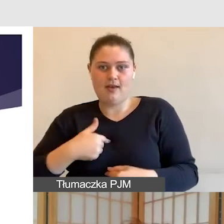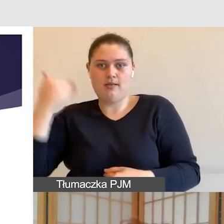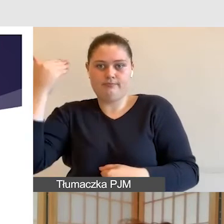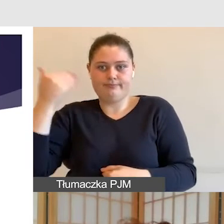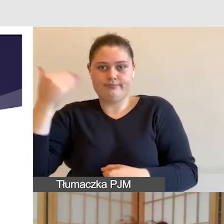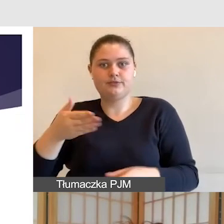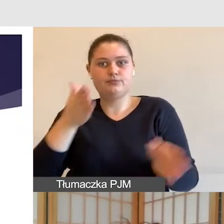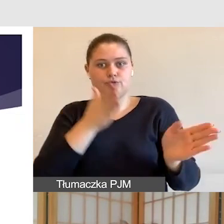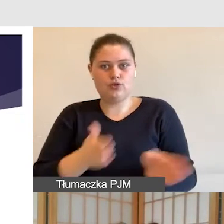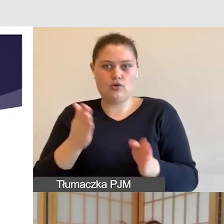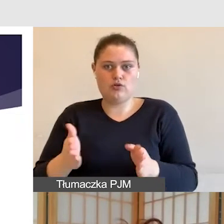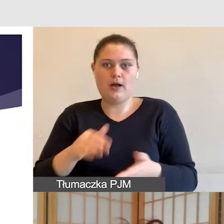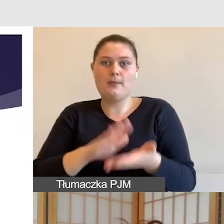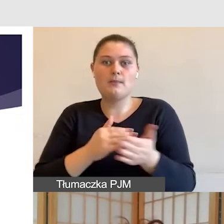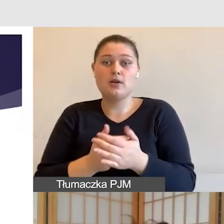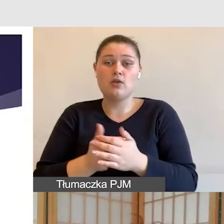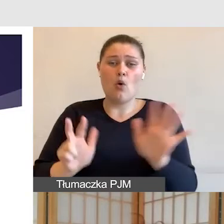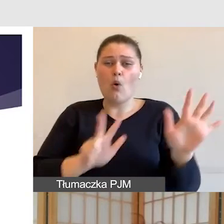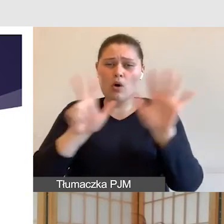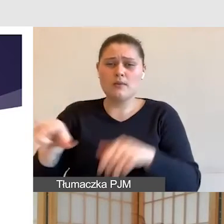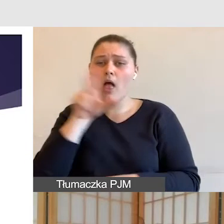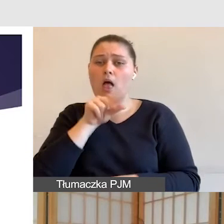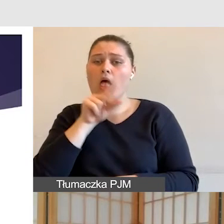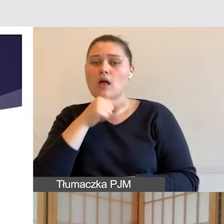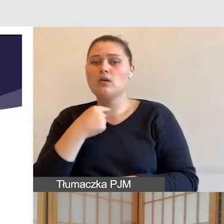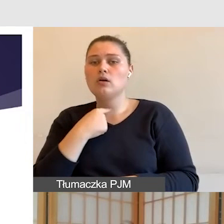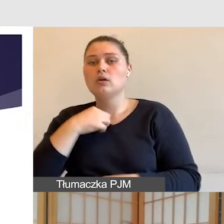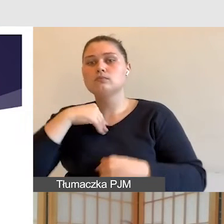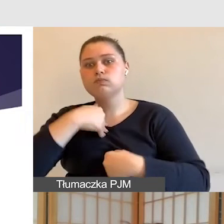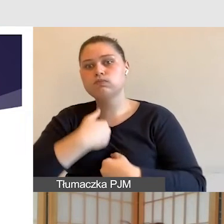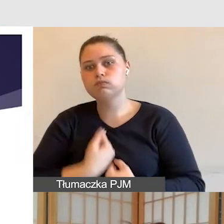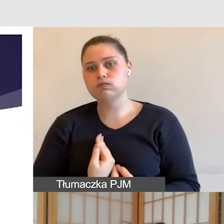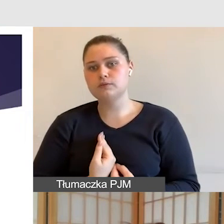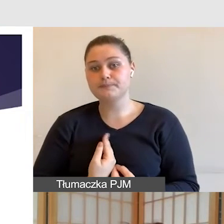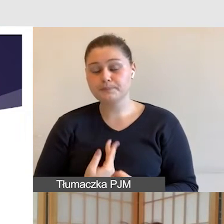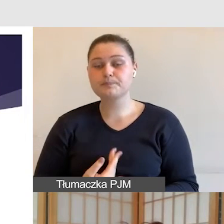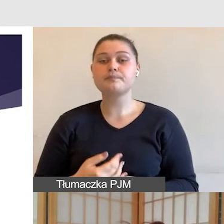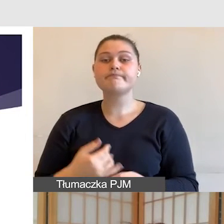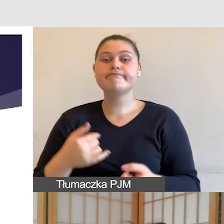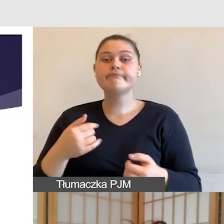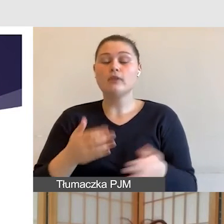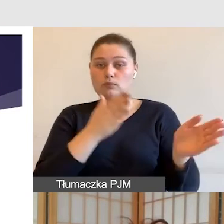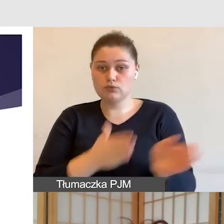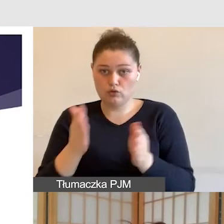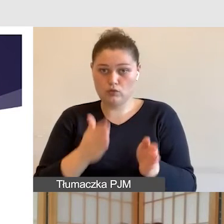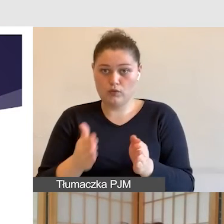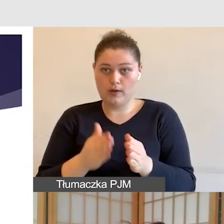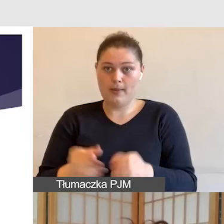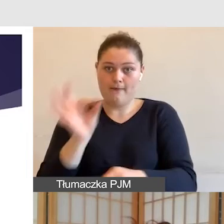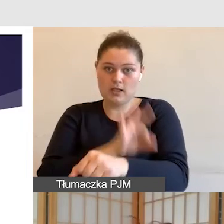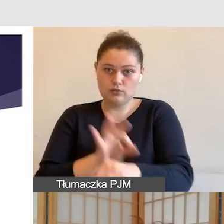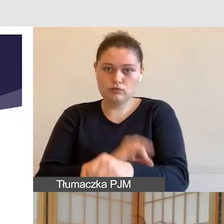Dlatego mówiąc o przygotowaniu infrastruktury, warto zwrócić uwagę na poprawność dźwięku.